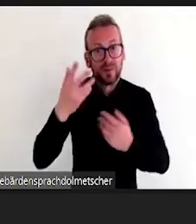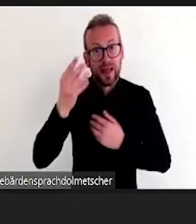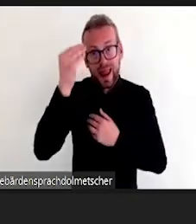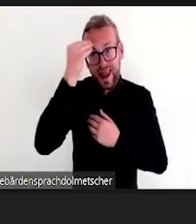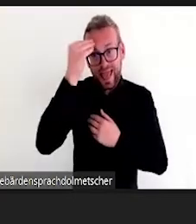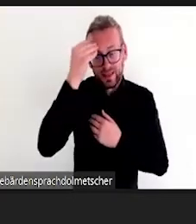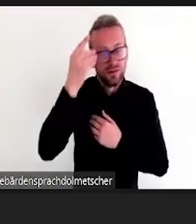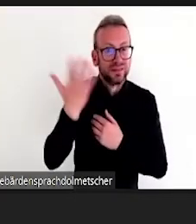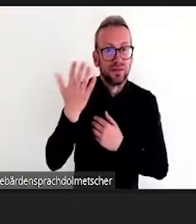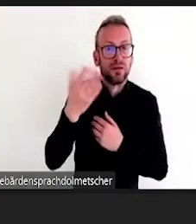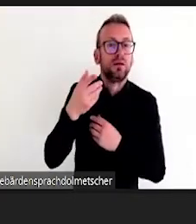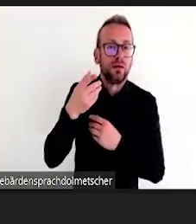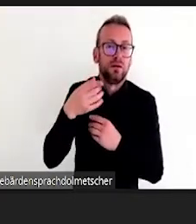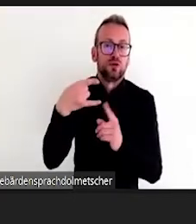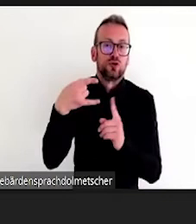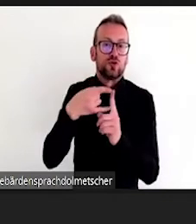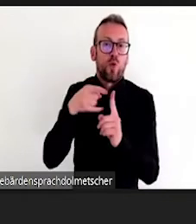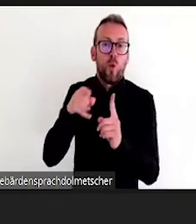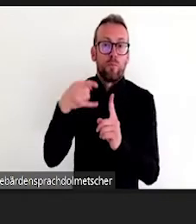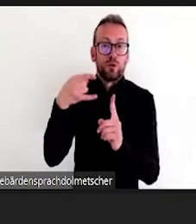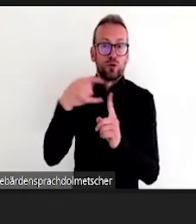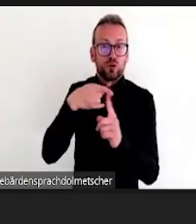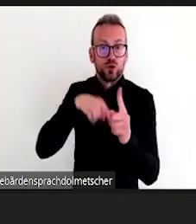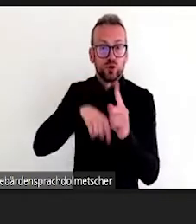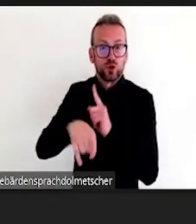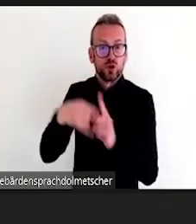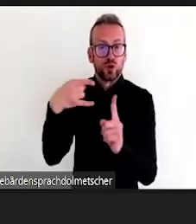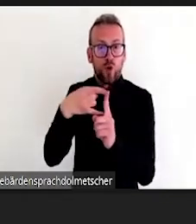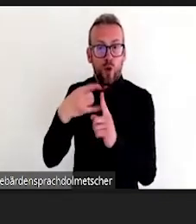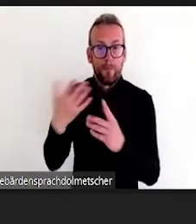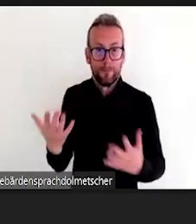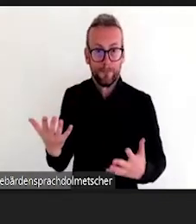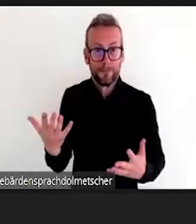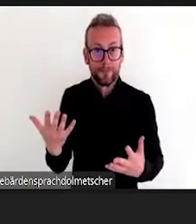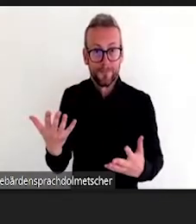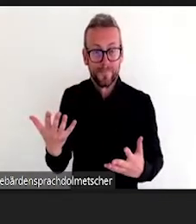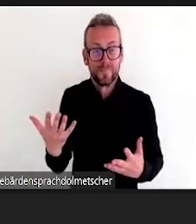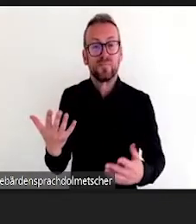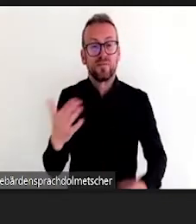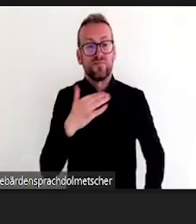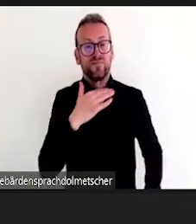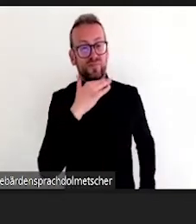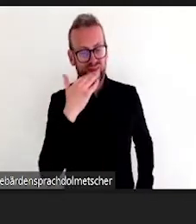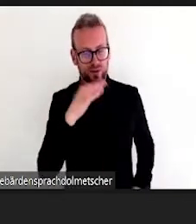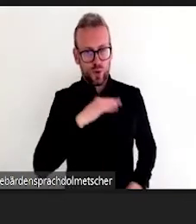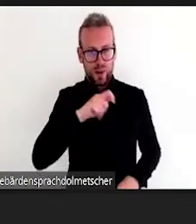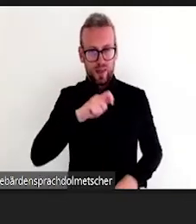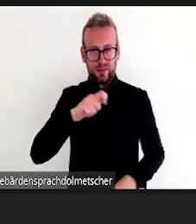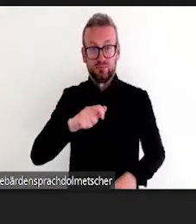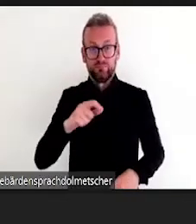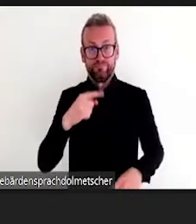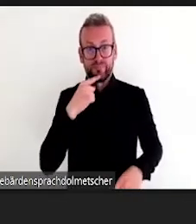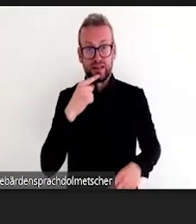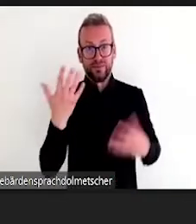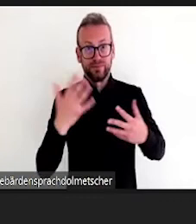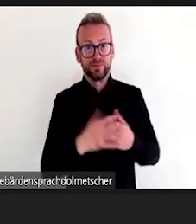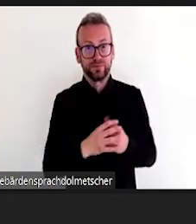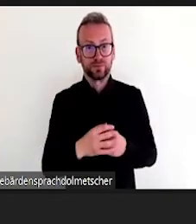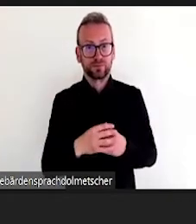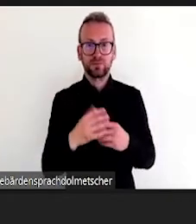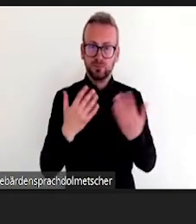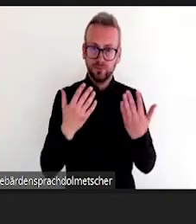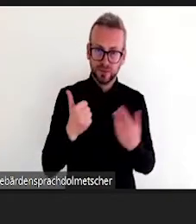vertrauensvolle Atmosphäre zu schaffen, weil es eben doch anonym ist. Also wer arbeitet schon vertrauensvoll mit schwarzen Kacheln zusammen?